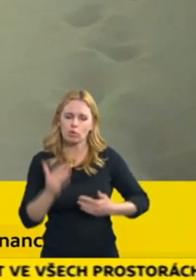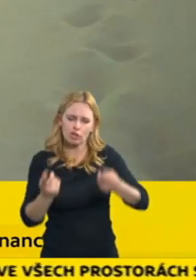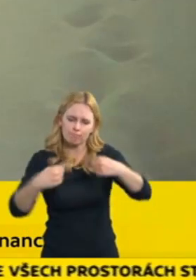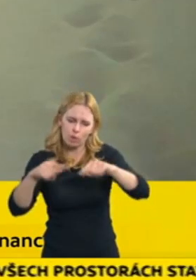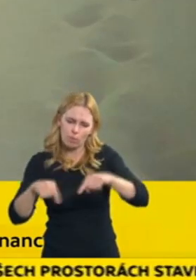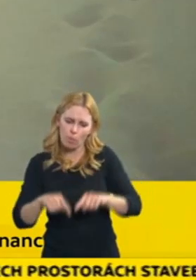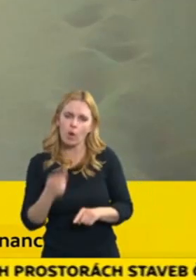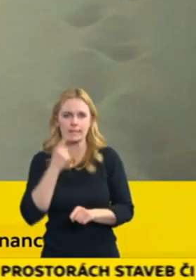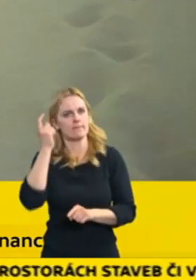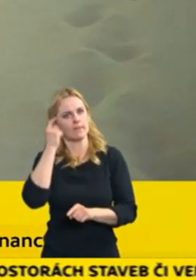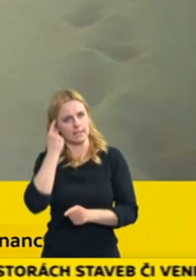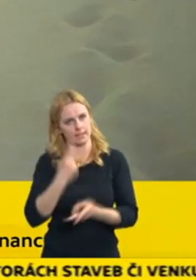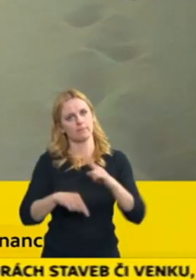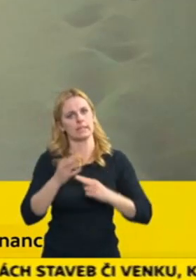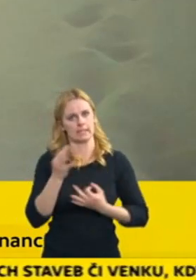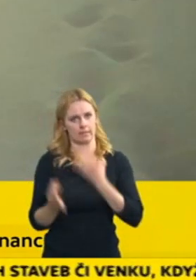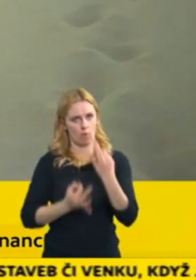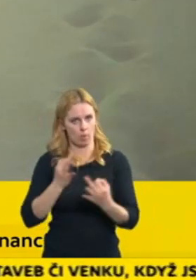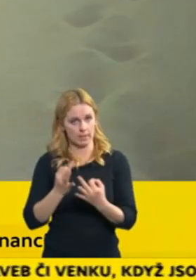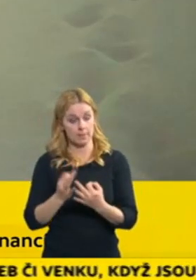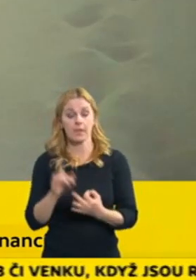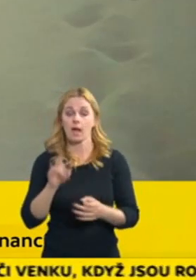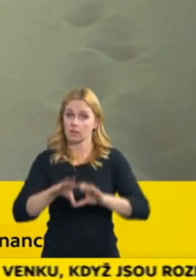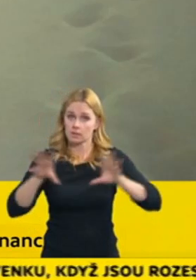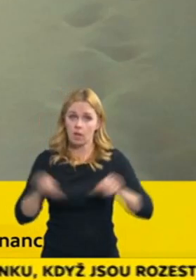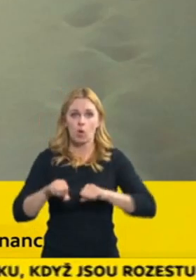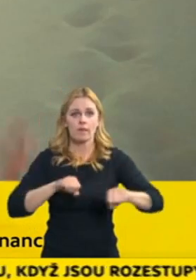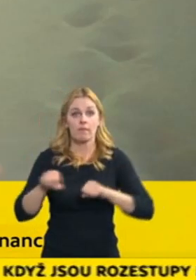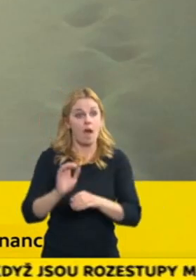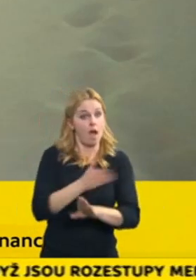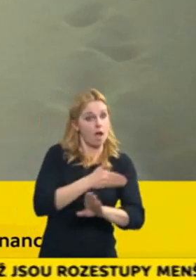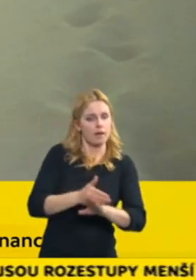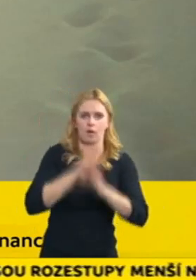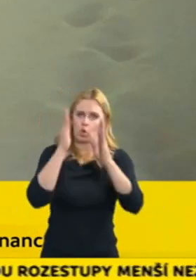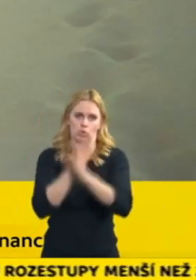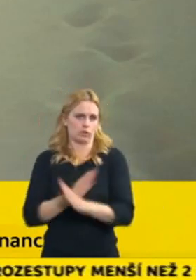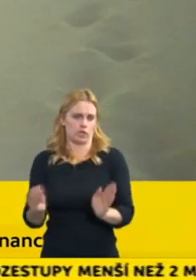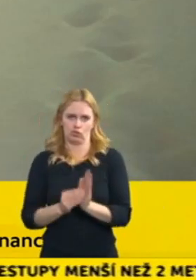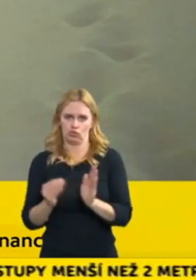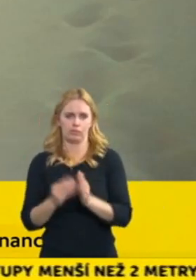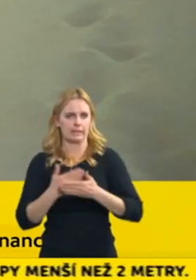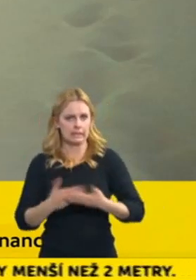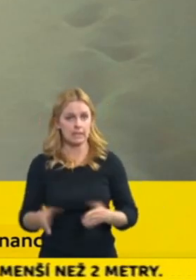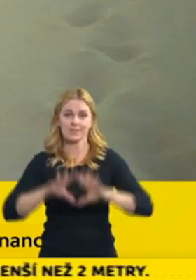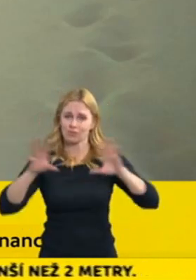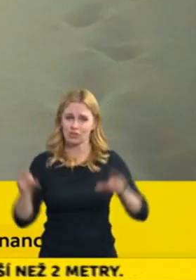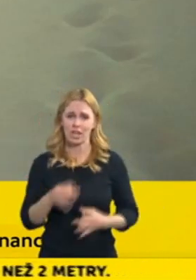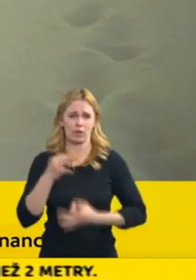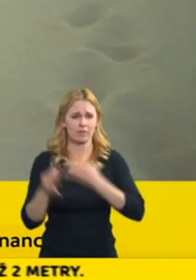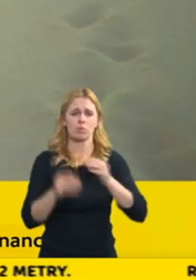podrobnostmi, čili každopádně vláda o ničem nerozhodovala. Ta věc je plně v kompetenci ministerstva vnitra,